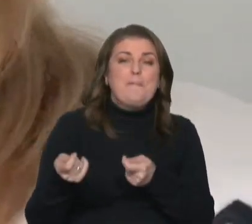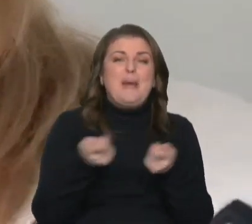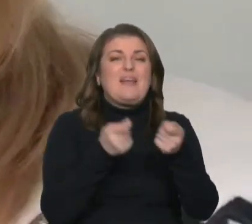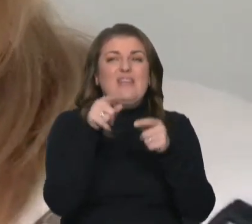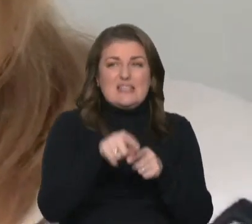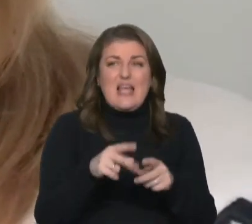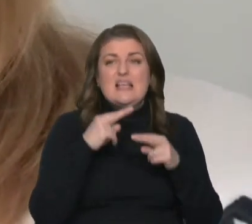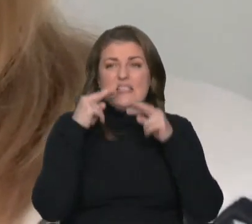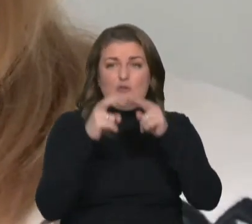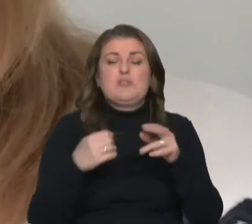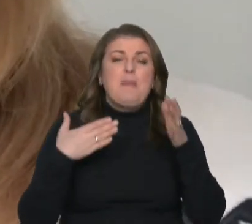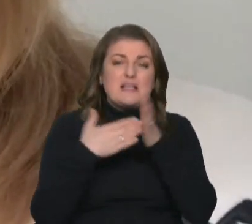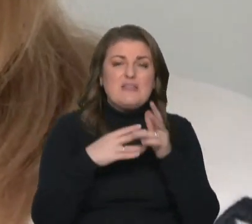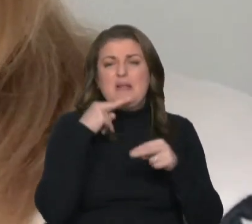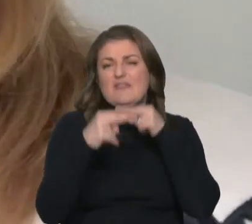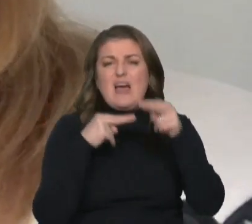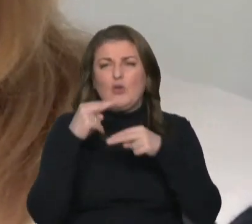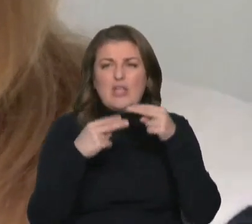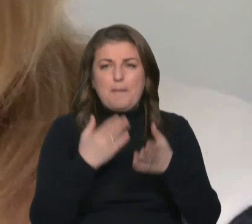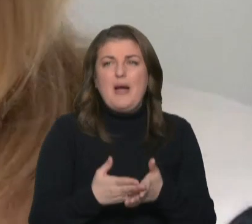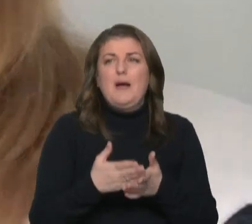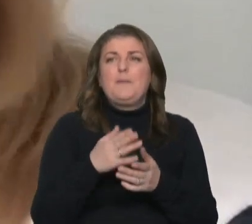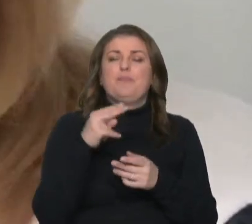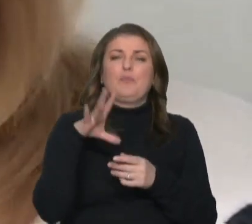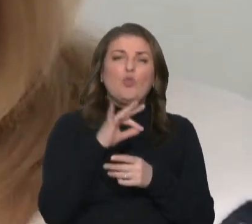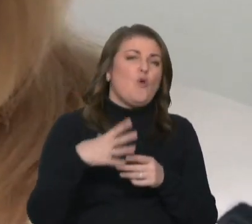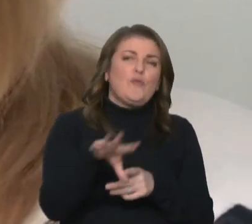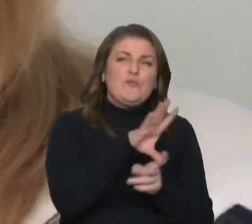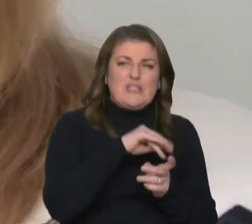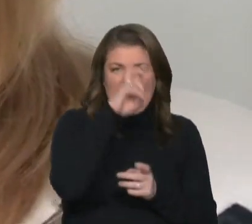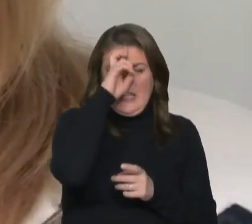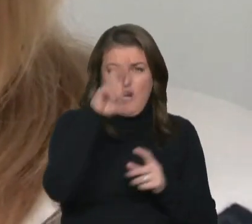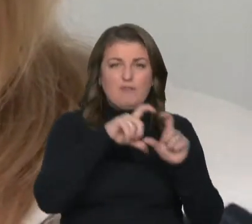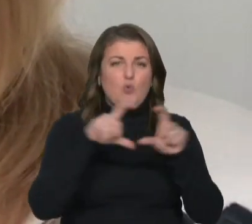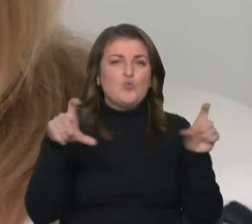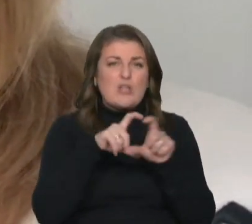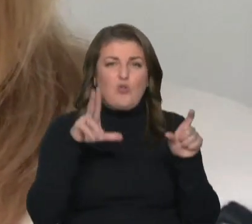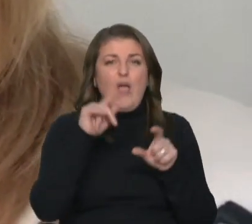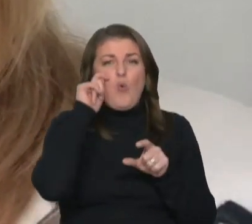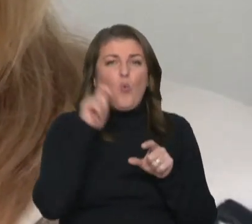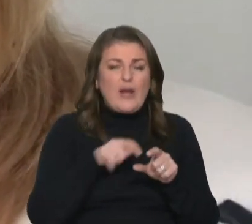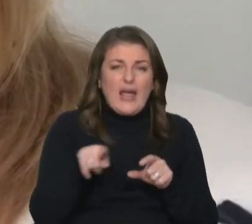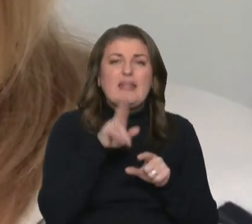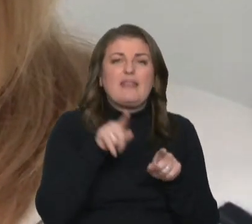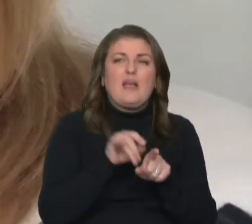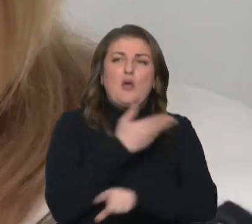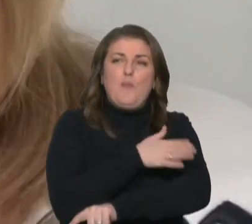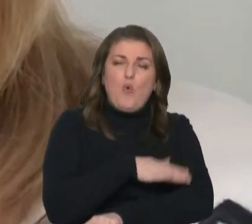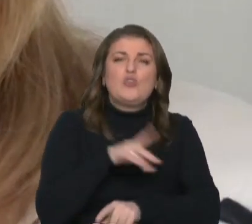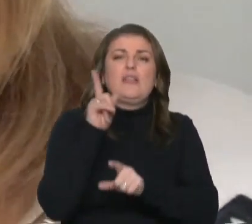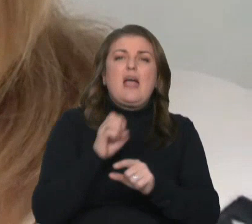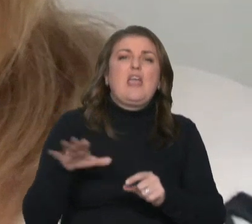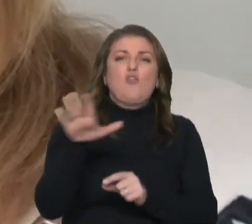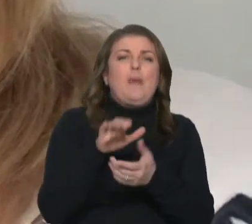звернулися з максимальними зверненнями до всіх державних установ, як Україна, так і Польщі, і Європейського